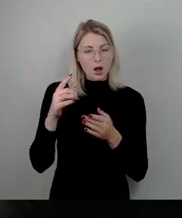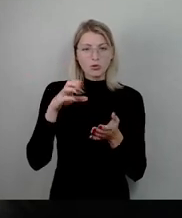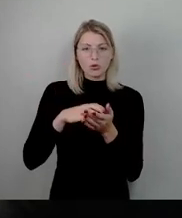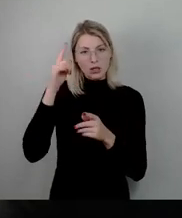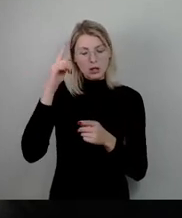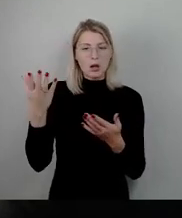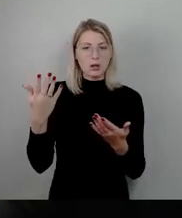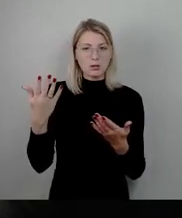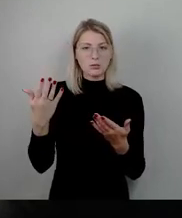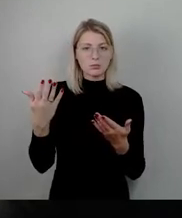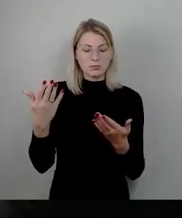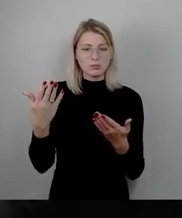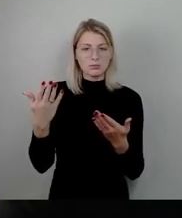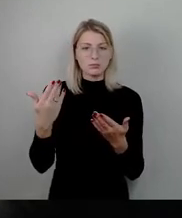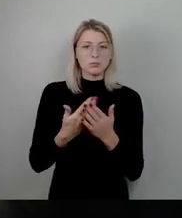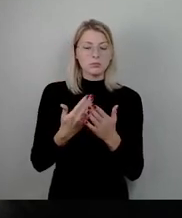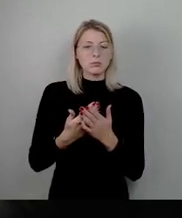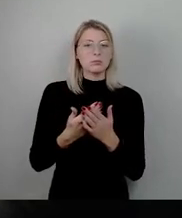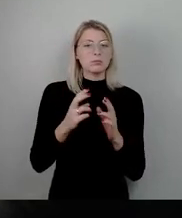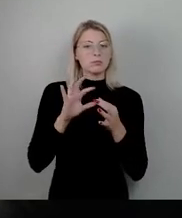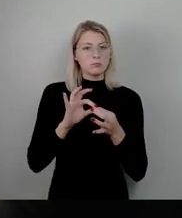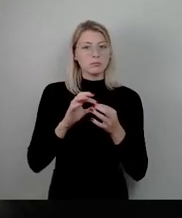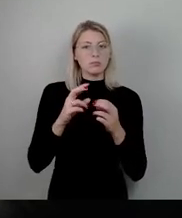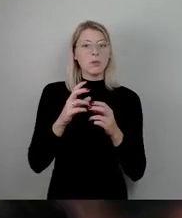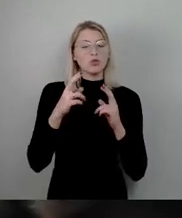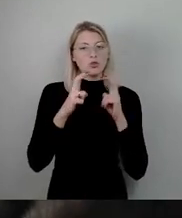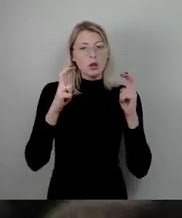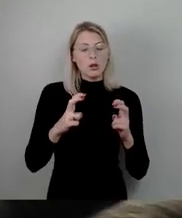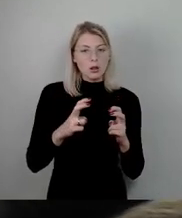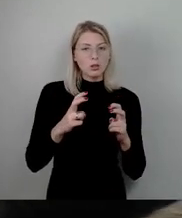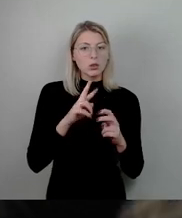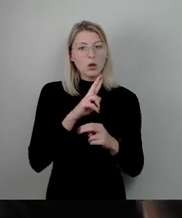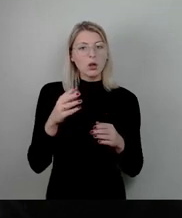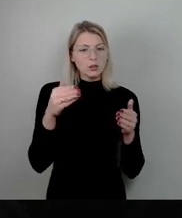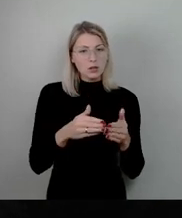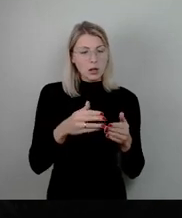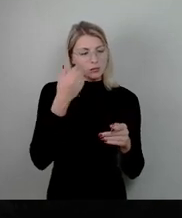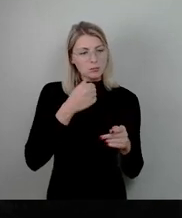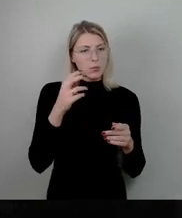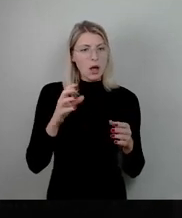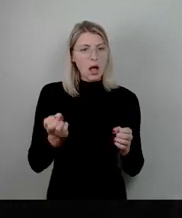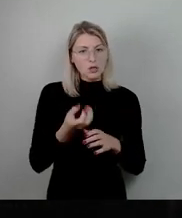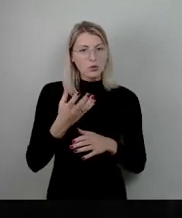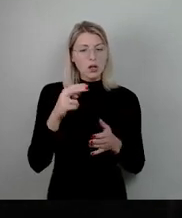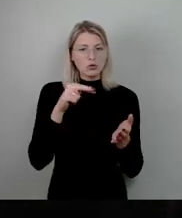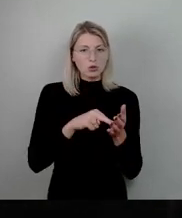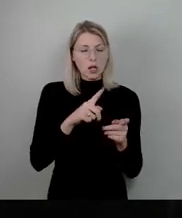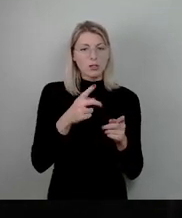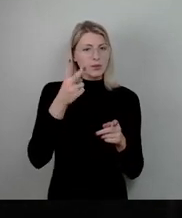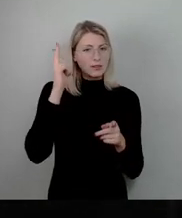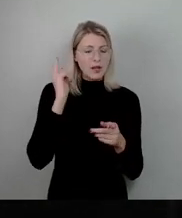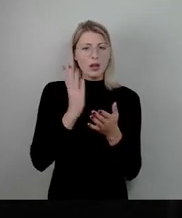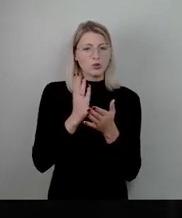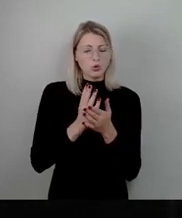ich doch gerne bezüglich Schloss Rostal den aktuellen Stand, da eigentlich schon seit zwei Jahren das Schloss wieder in Nutzung gegangen sein